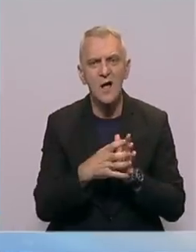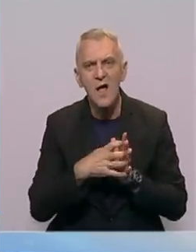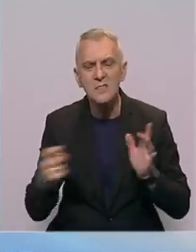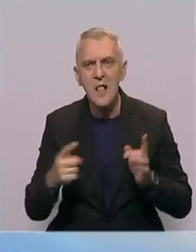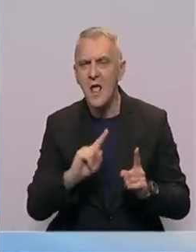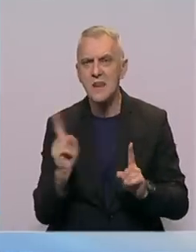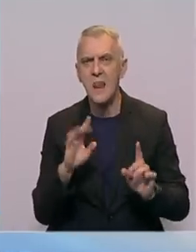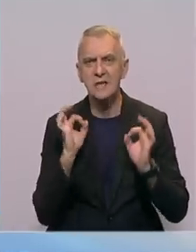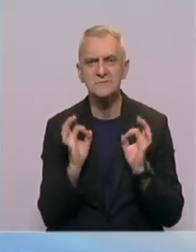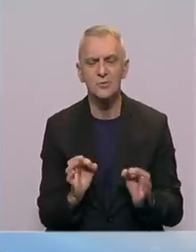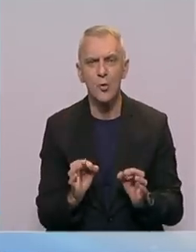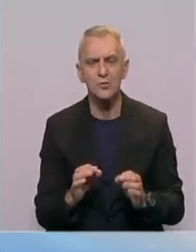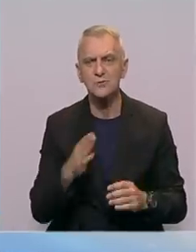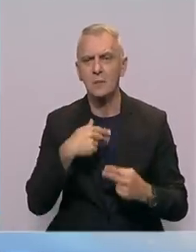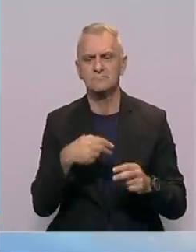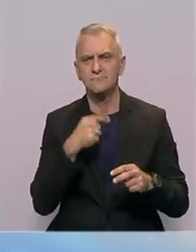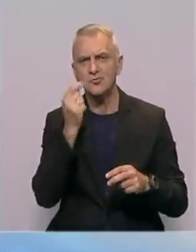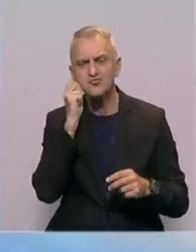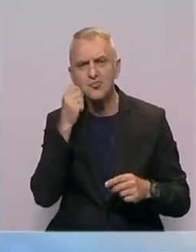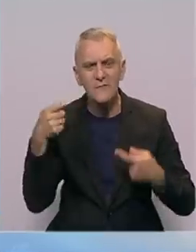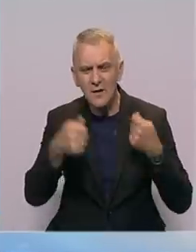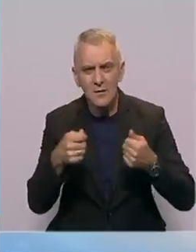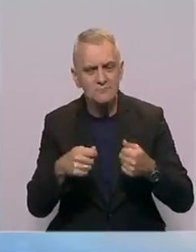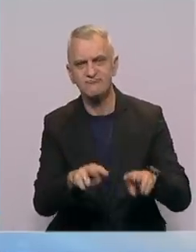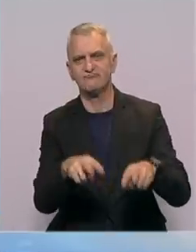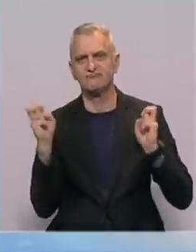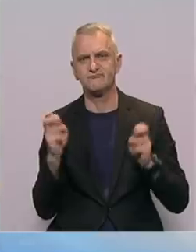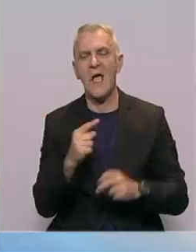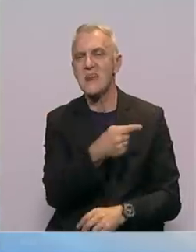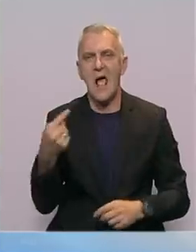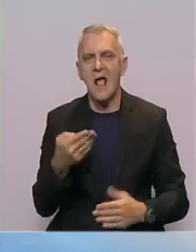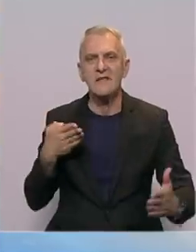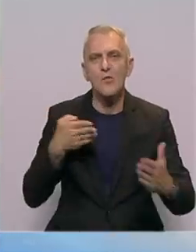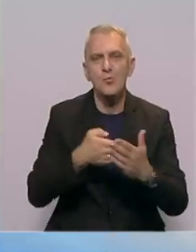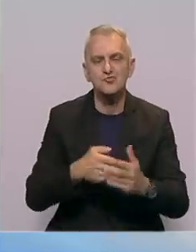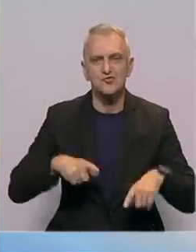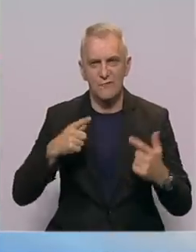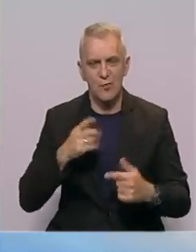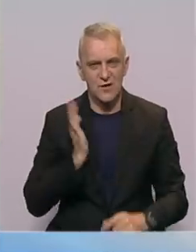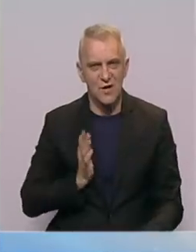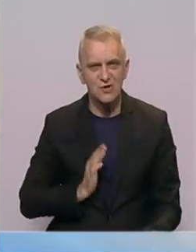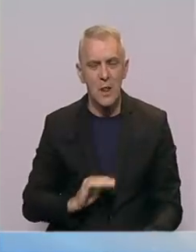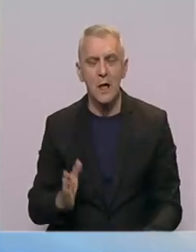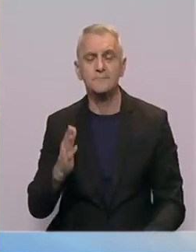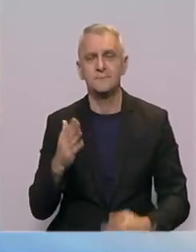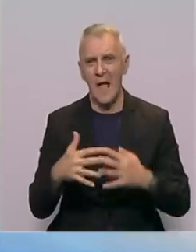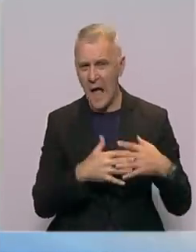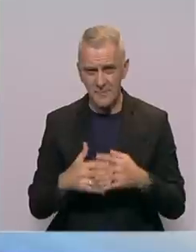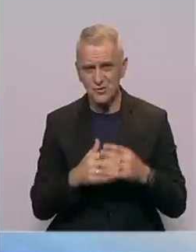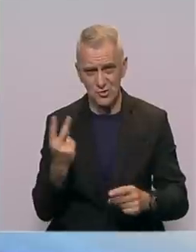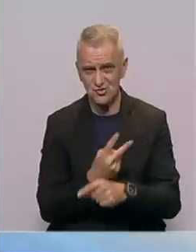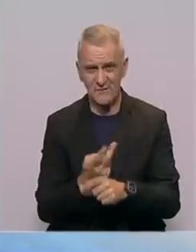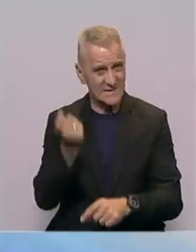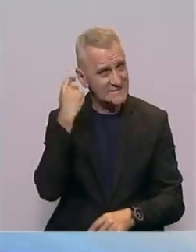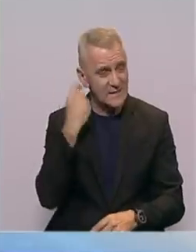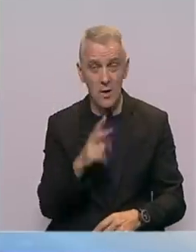nesigurnosti, odvraća ulaganja, negativno utiče na živote građana. Američki državni sekretar Antony Blinken